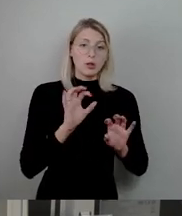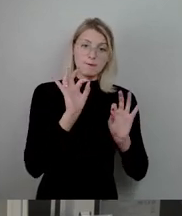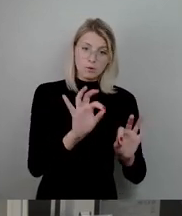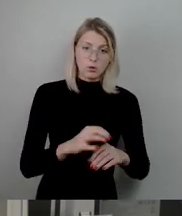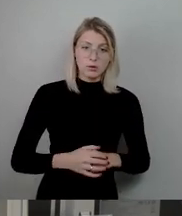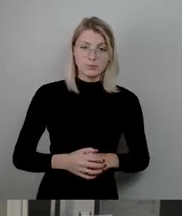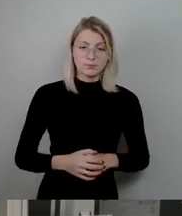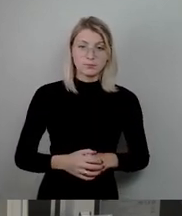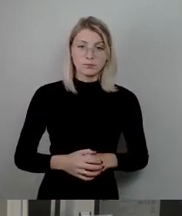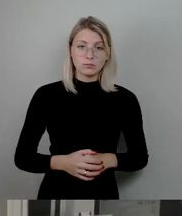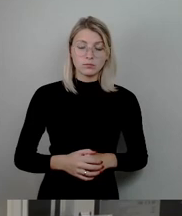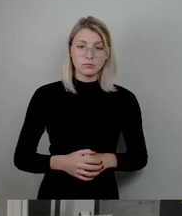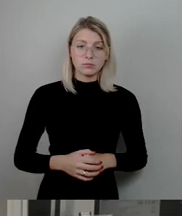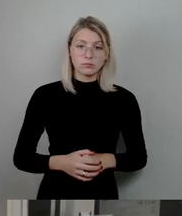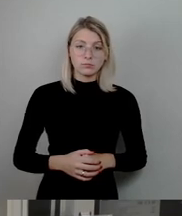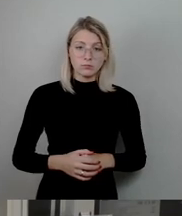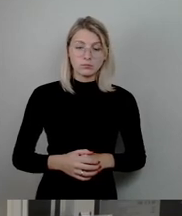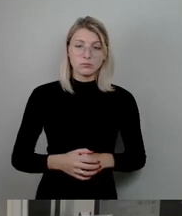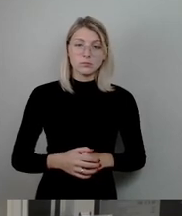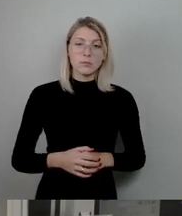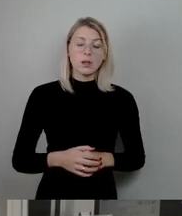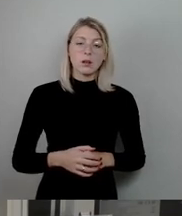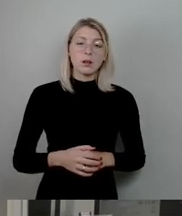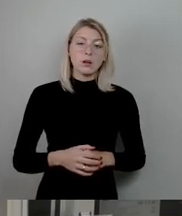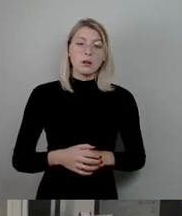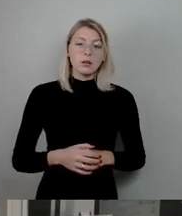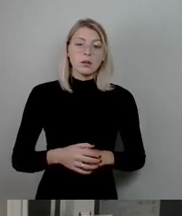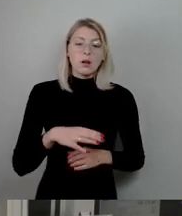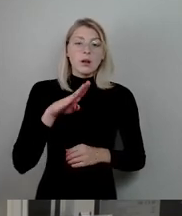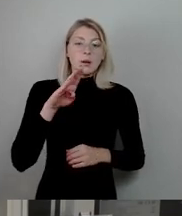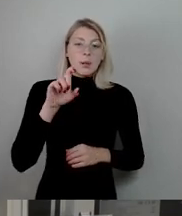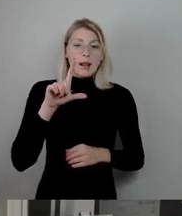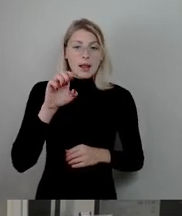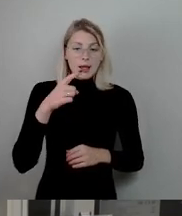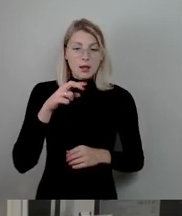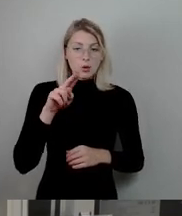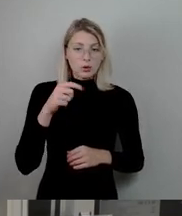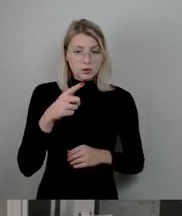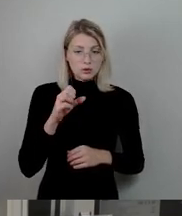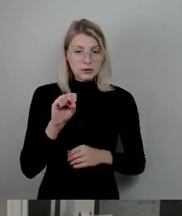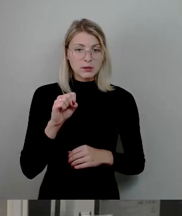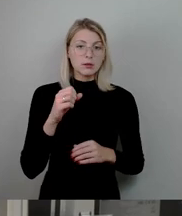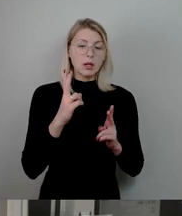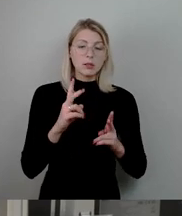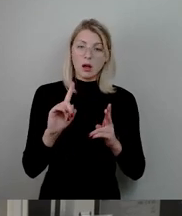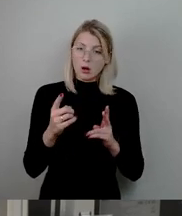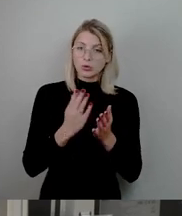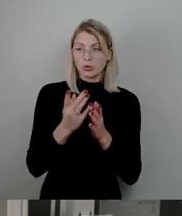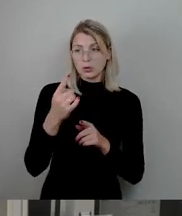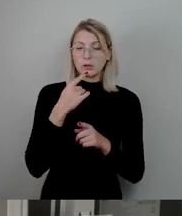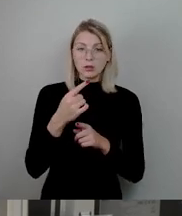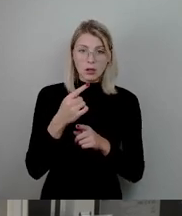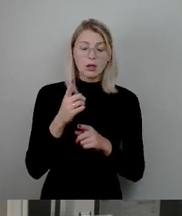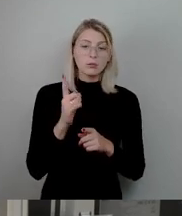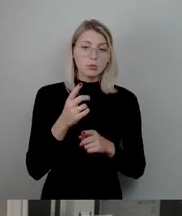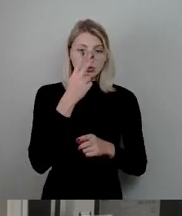Belegungsrechte hat Herr Engel auch schon genannt. Wir müssen uns dann eben Gedanken machen. Genau deshalb brauchen wir weiterhin Lösungen, wie wir damit umgehen, dass die Belegungsrechte auslaufen.